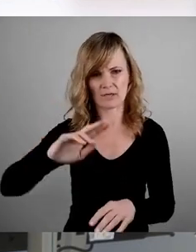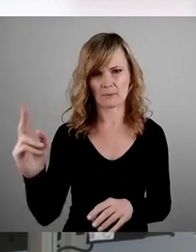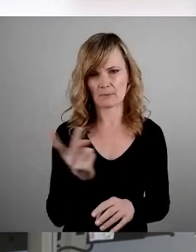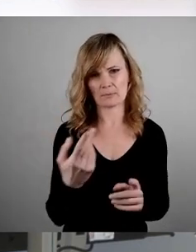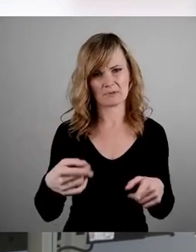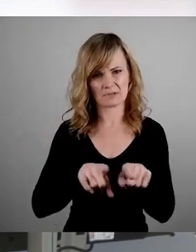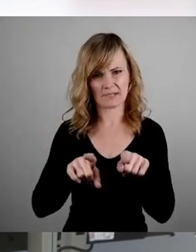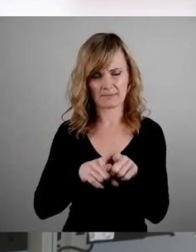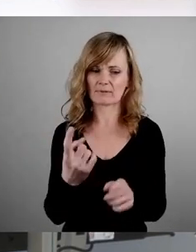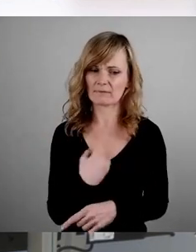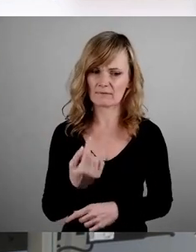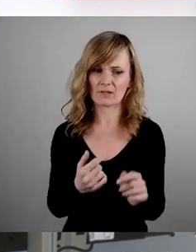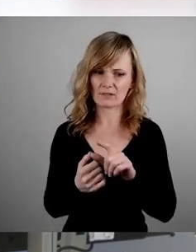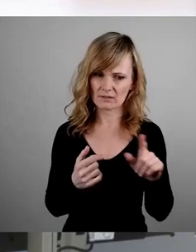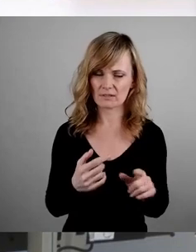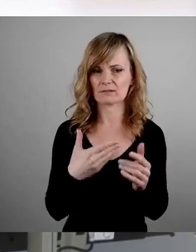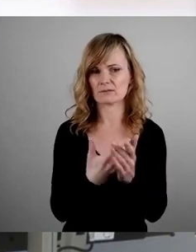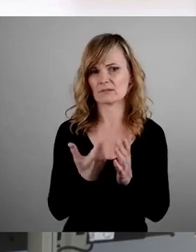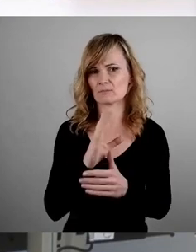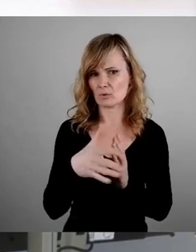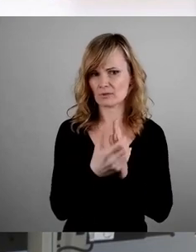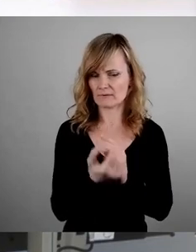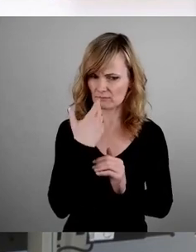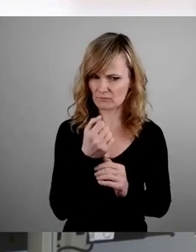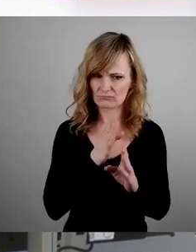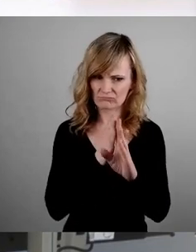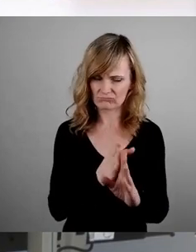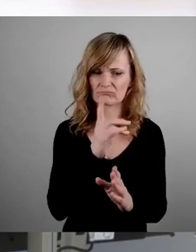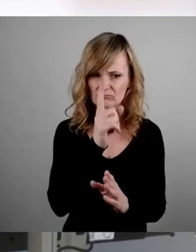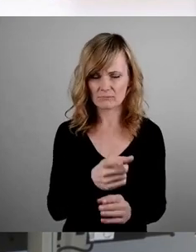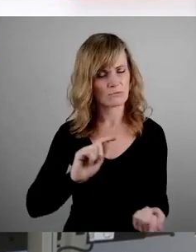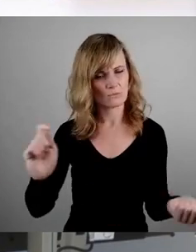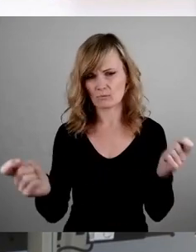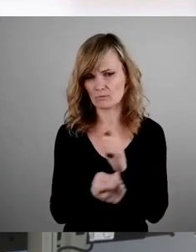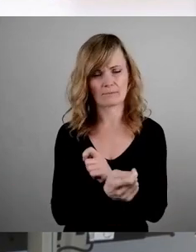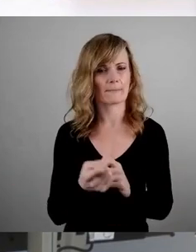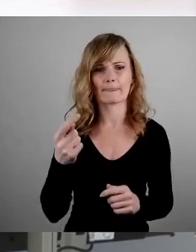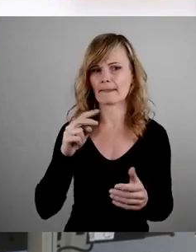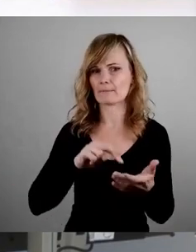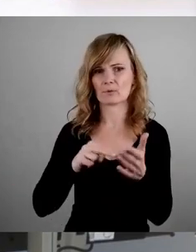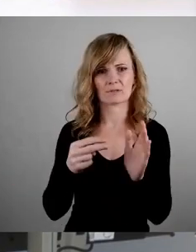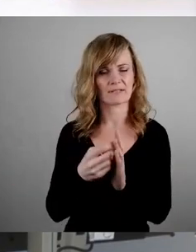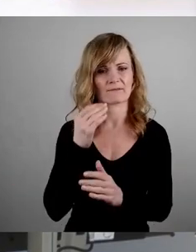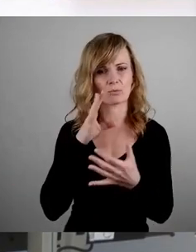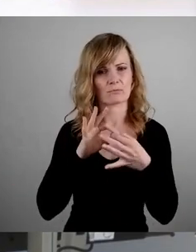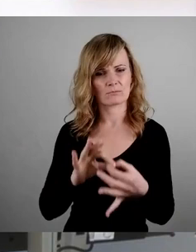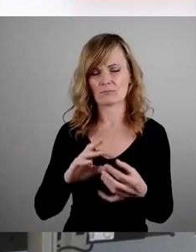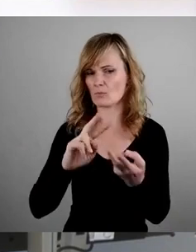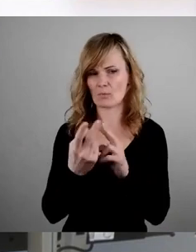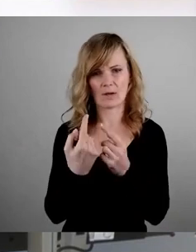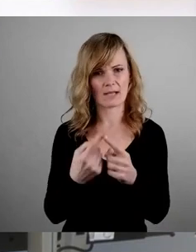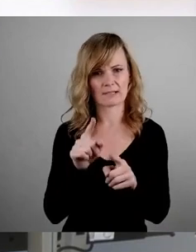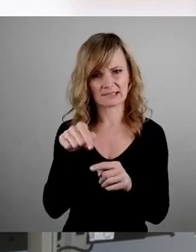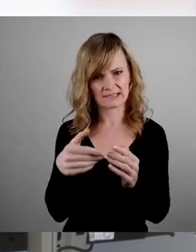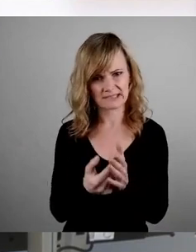als Linke sind daher konsequent für einfach einen radikalen Kurswechsel in der Wohnungspolitik, damit diese fortwährende Entwicklung an der Stelle einfach